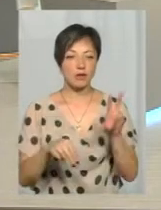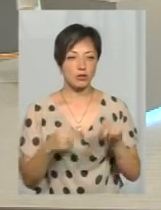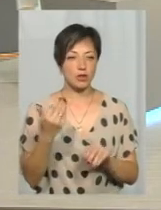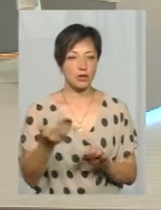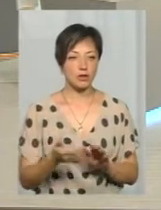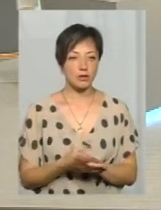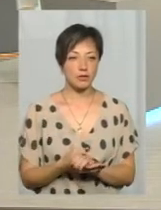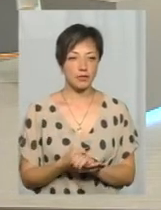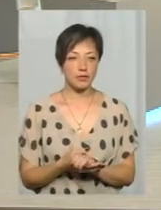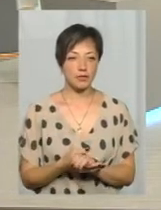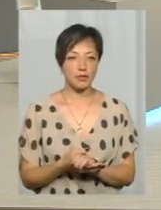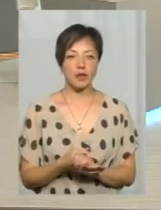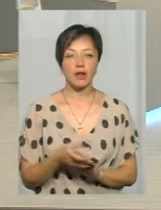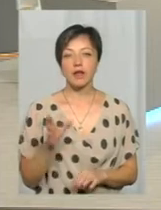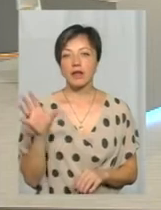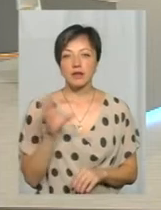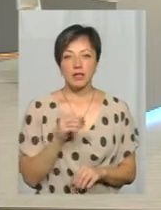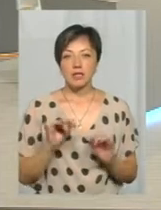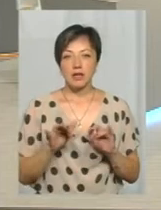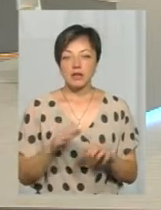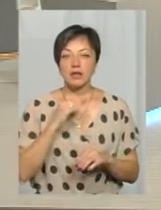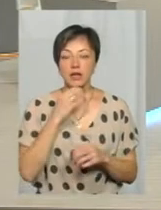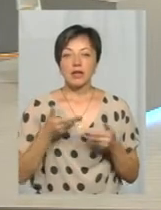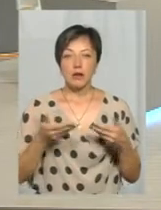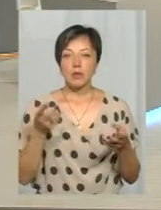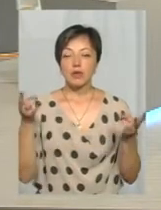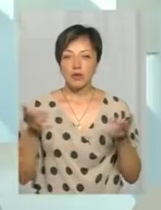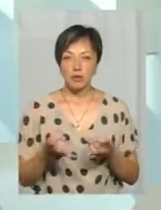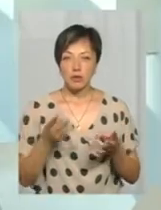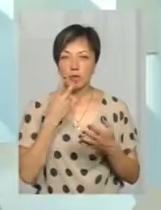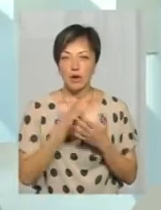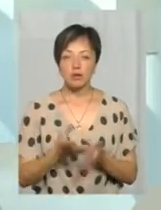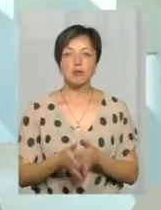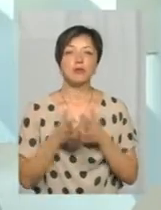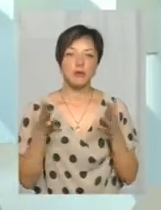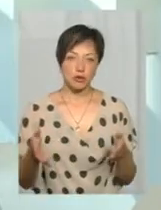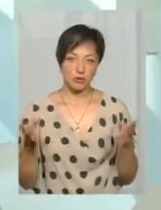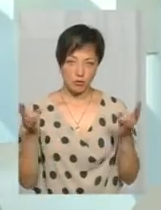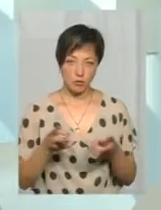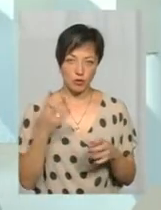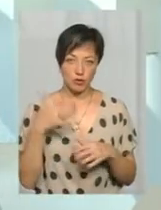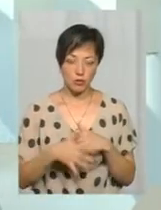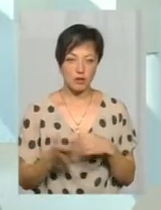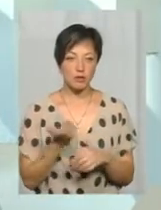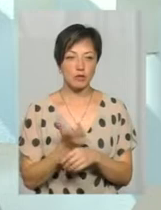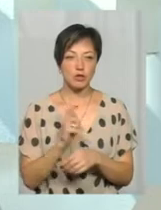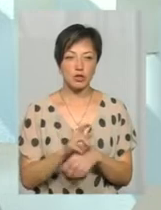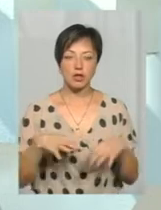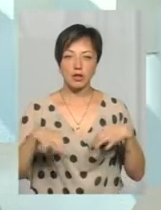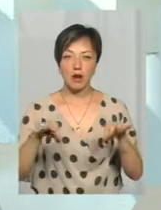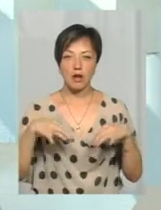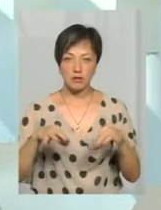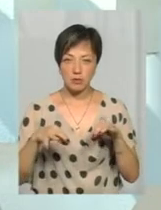Всіх заходів не те, щоб достатньо. Нам потрібно, ми бачимо, що нам потрібно їх більше. Засумієте? Більше транспортних